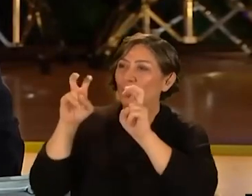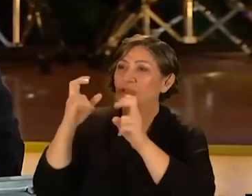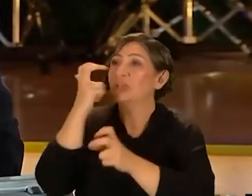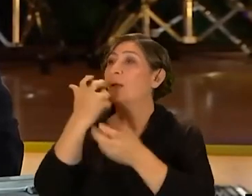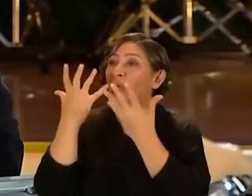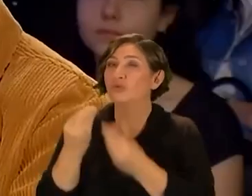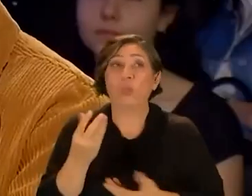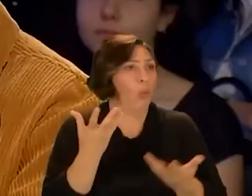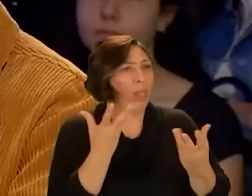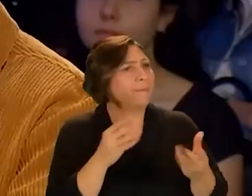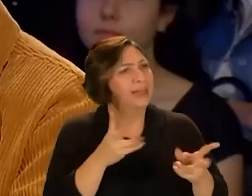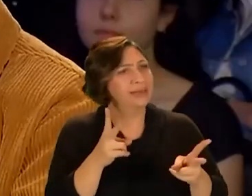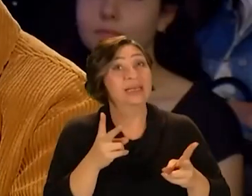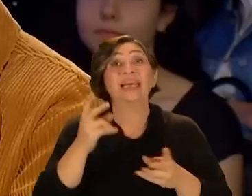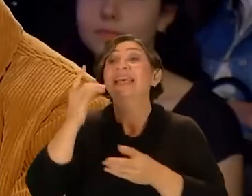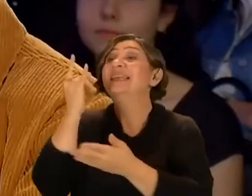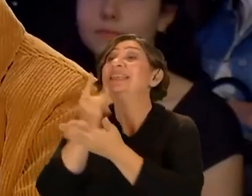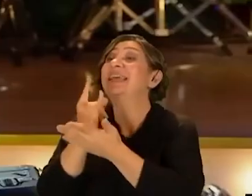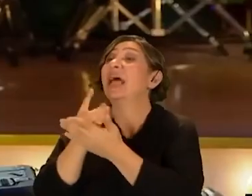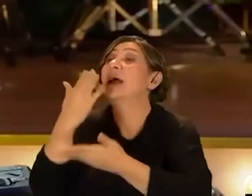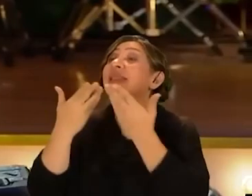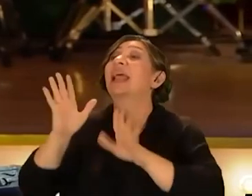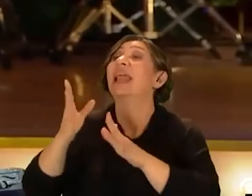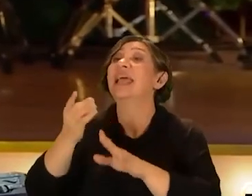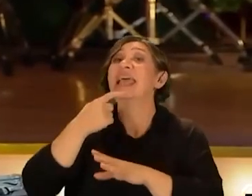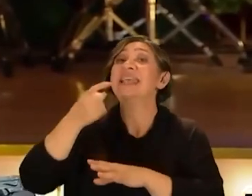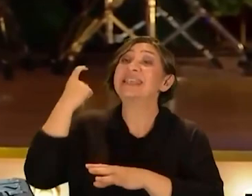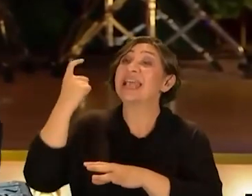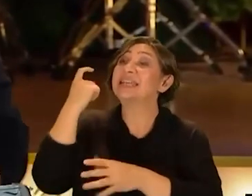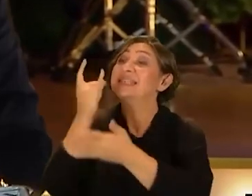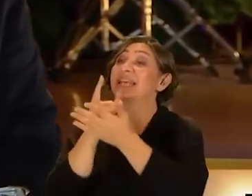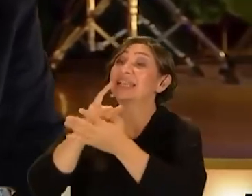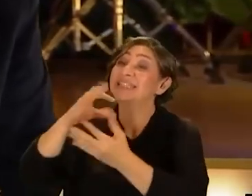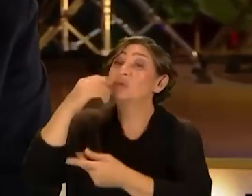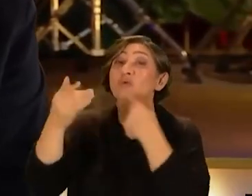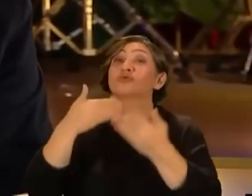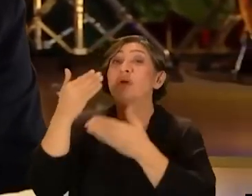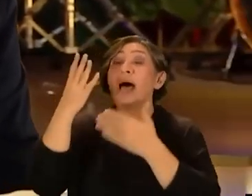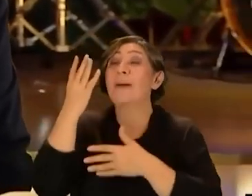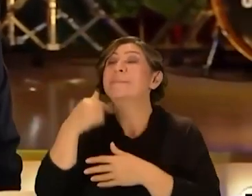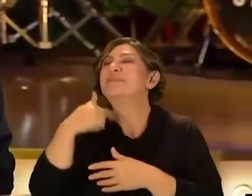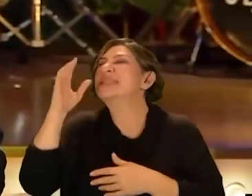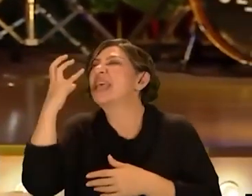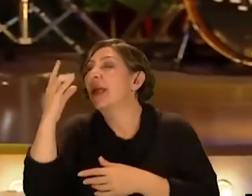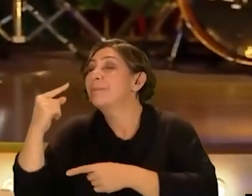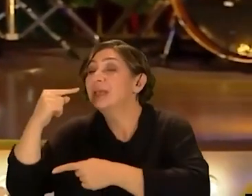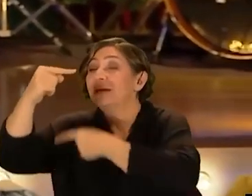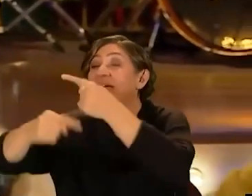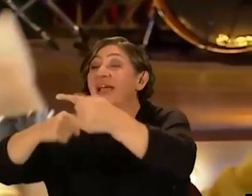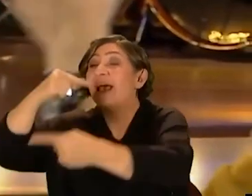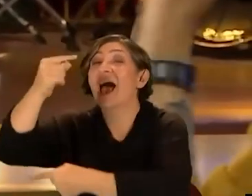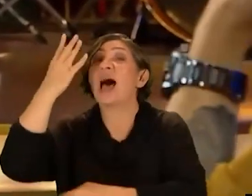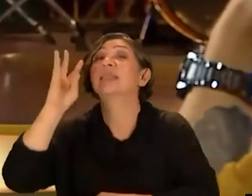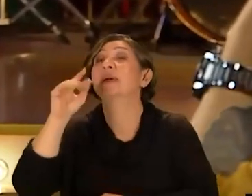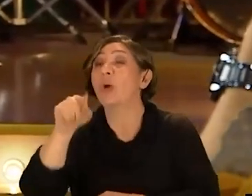bahsetsin. Evet. Olur yani. Hayır seksten bahsetsin değil. Eskilerin hepsi seksten bahsediyorlardı. Bizim salakların bir sonraki neslin